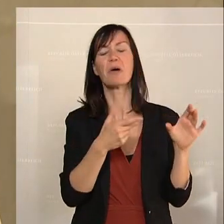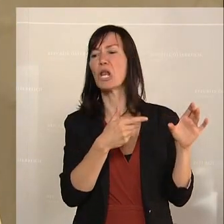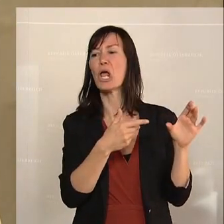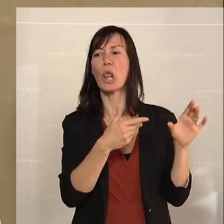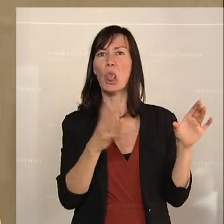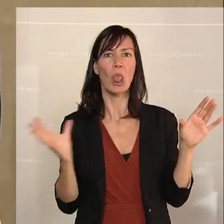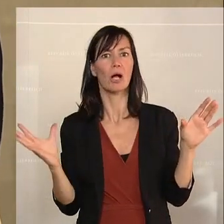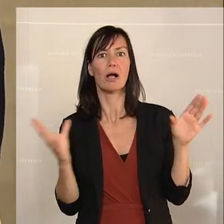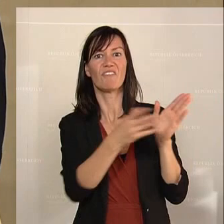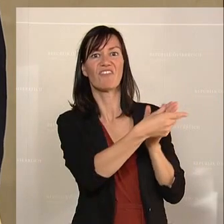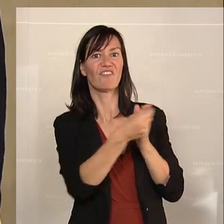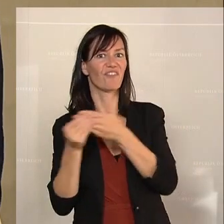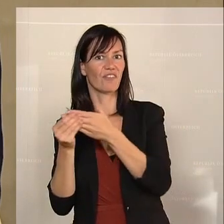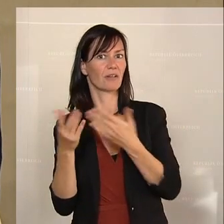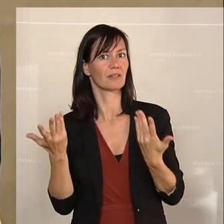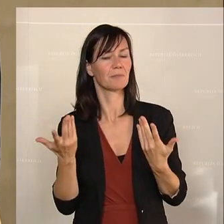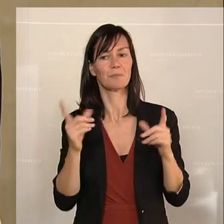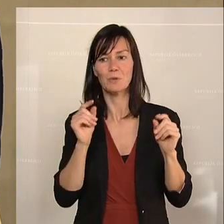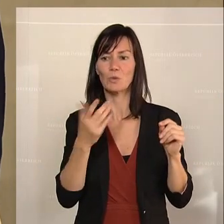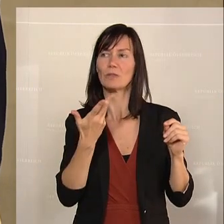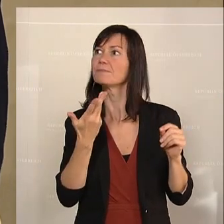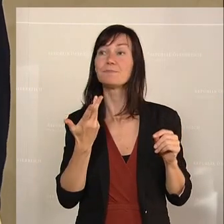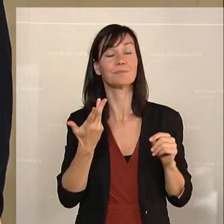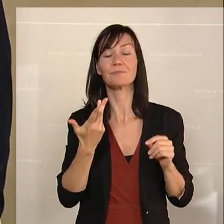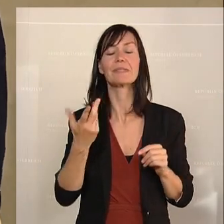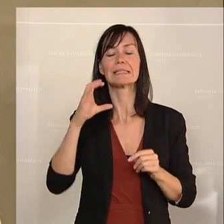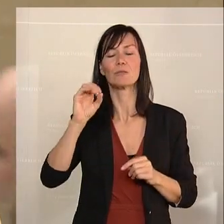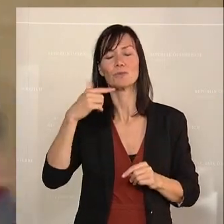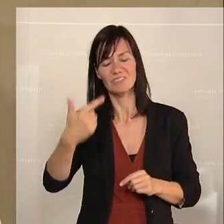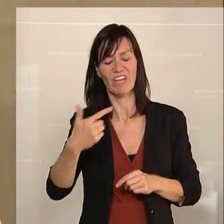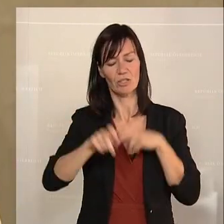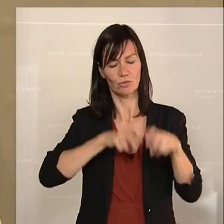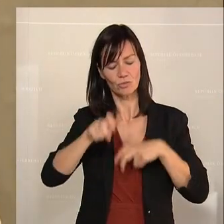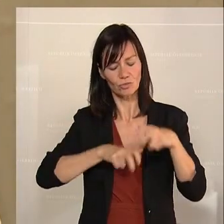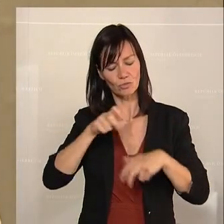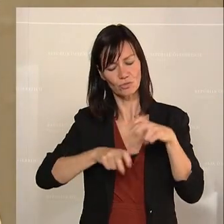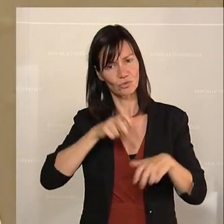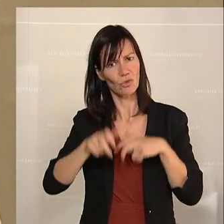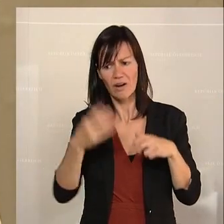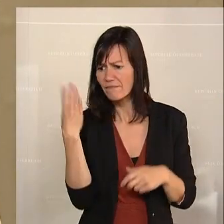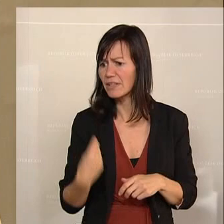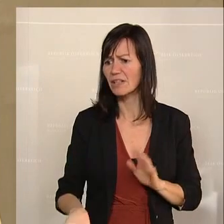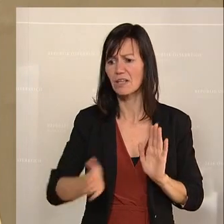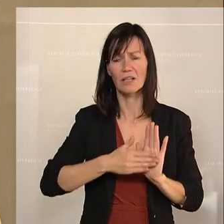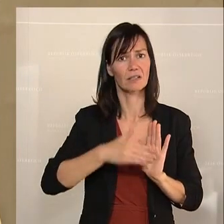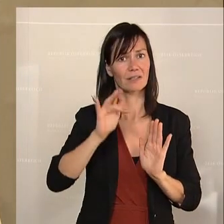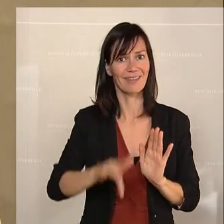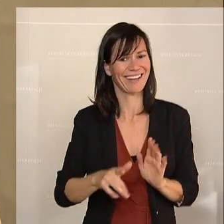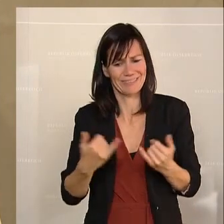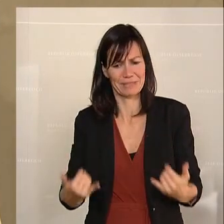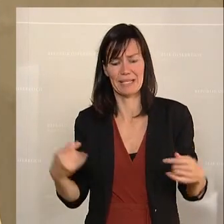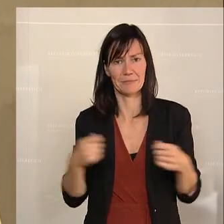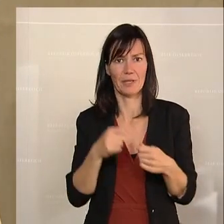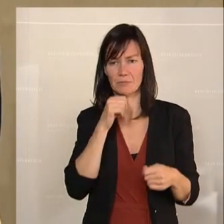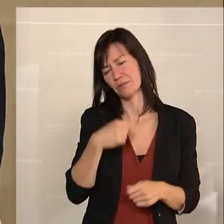die Menschen wieder zu belasten mit einer CO2-Steuer, die absolut mutwillig eingeführt wird, die absolut fehl am Platz ist. Und ich bin schon gespannt, was Sie sich auch wieder